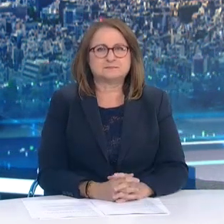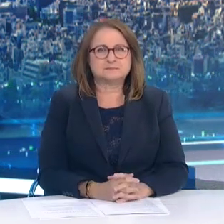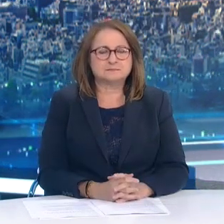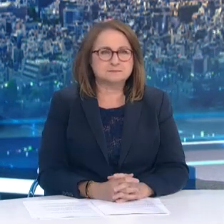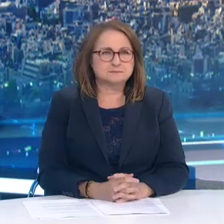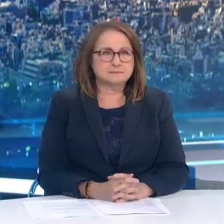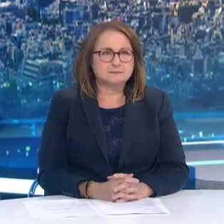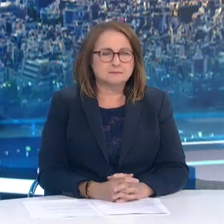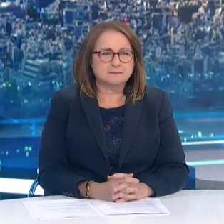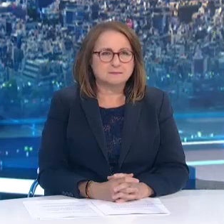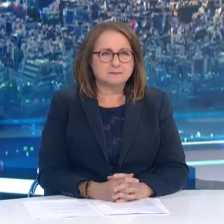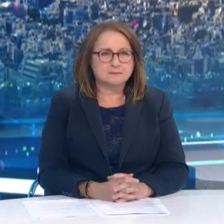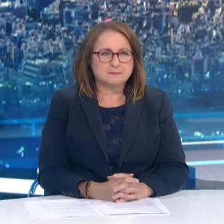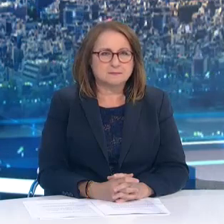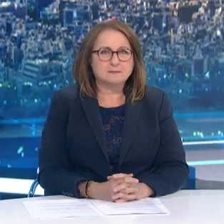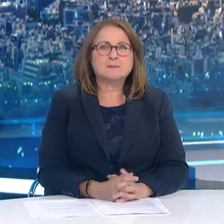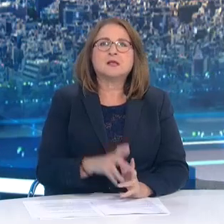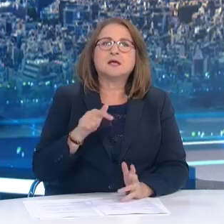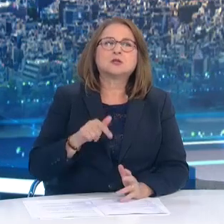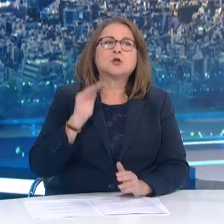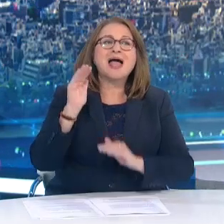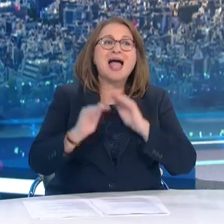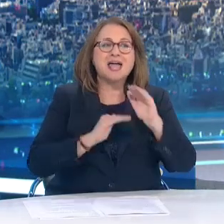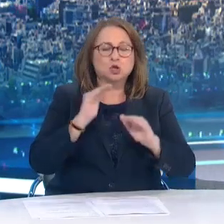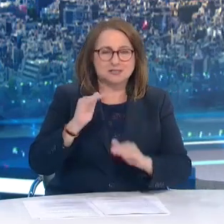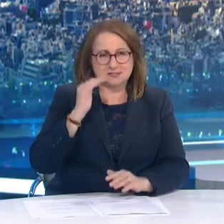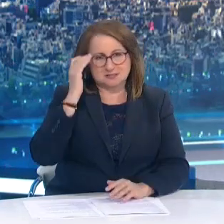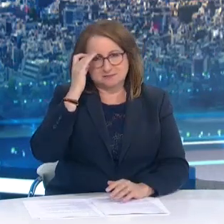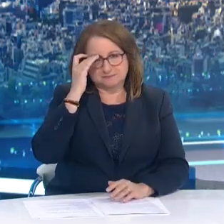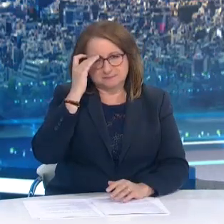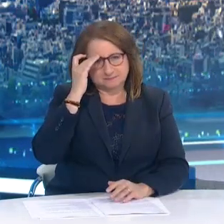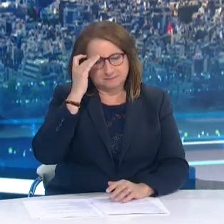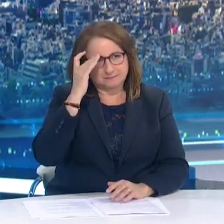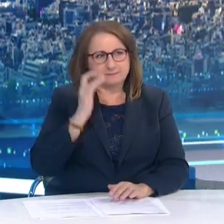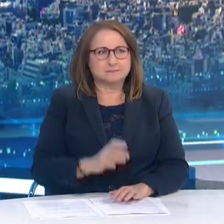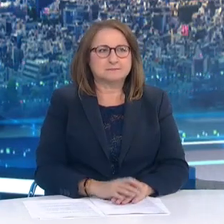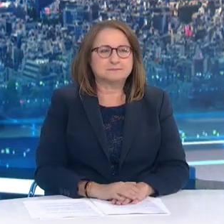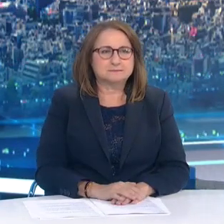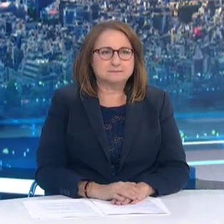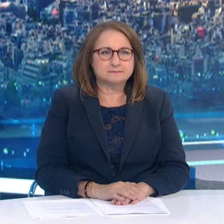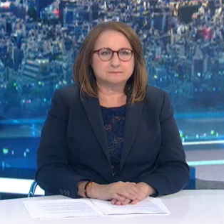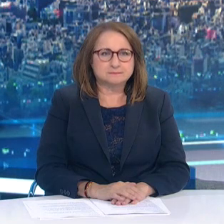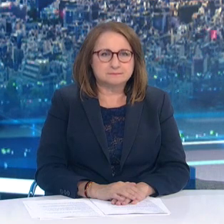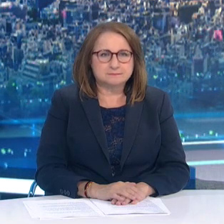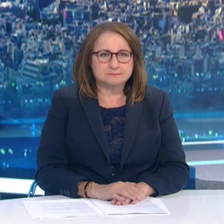ερωτήσεις Η κυρία Σπαγαδόρου από το cnr.gr Ευχαριστώ πολύ, καλό μήνα σε όλοι